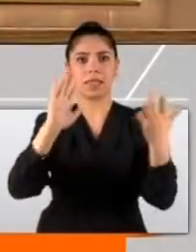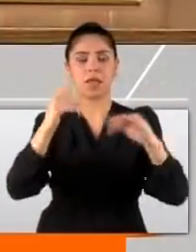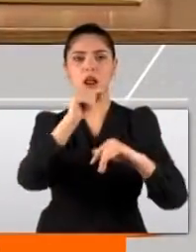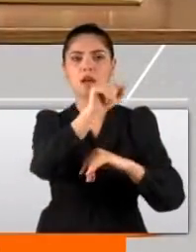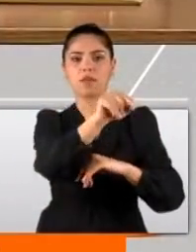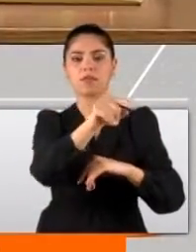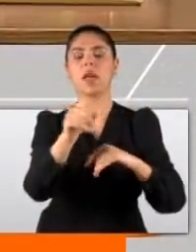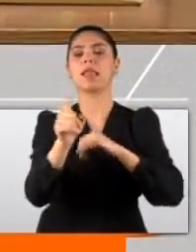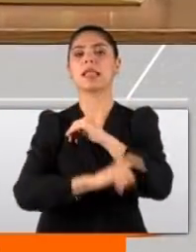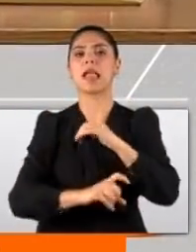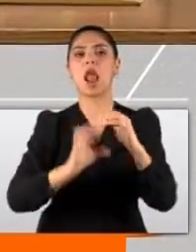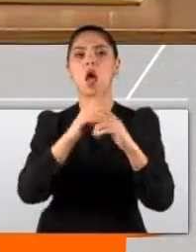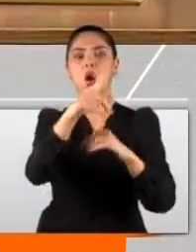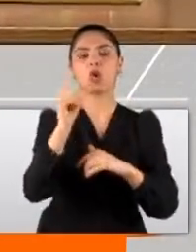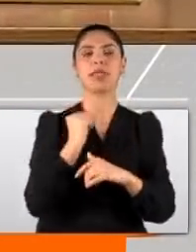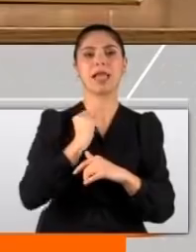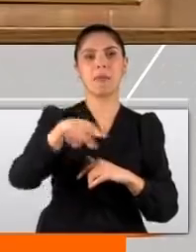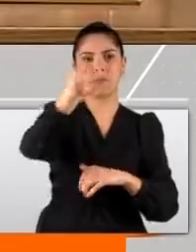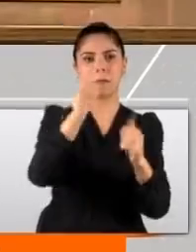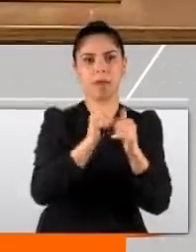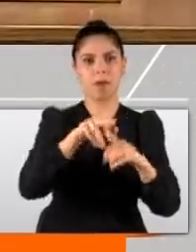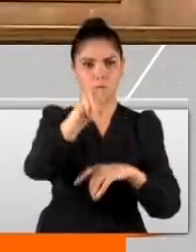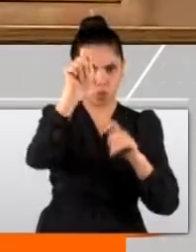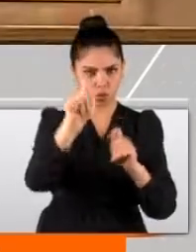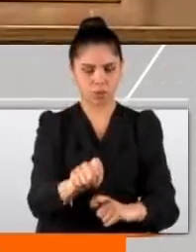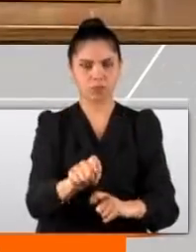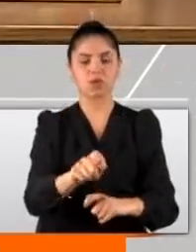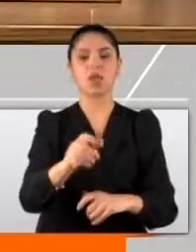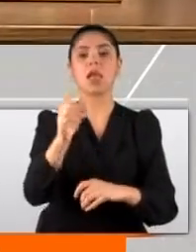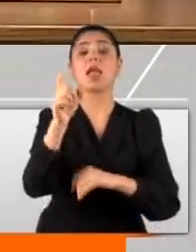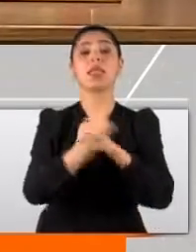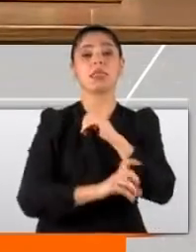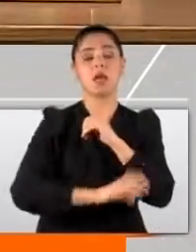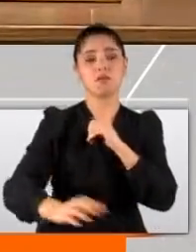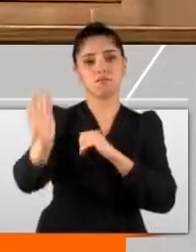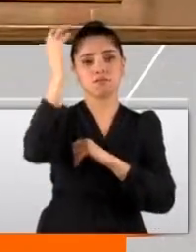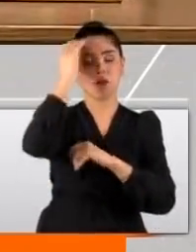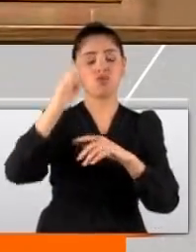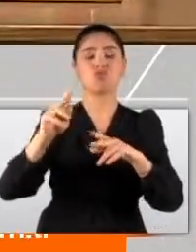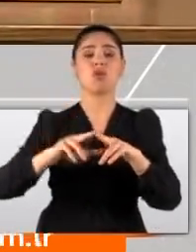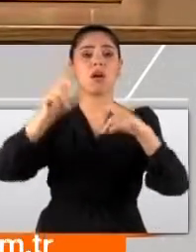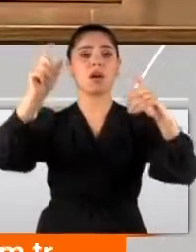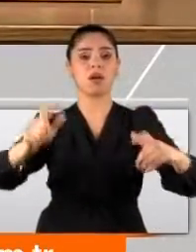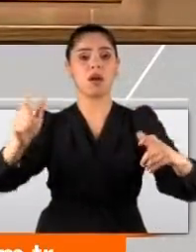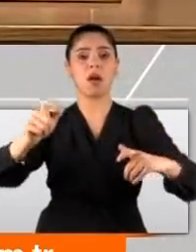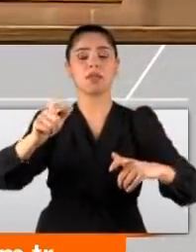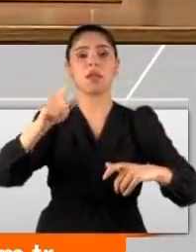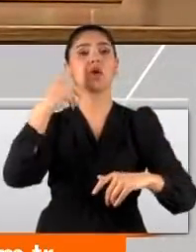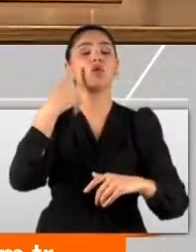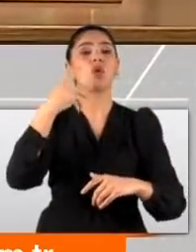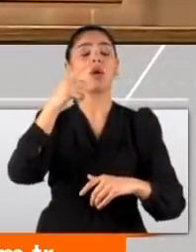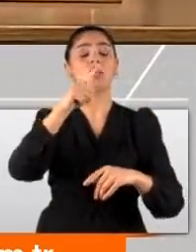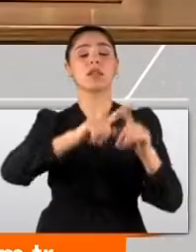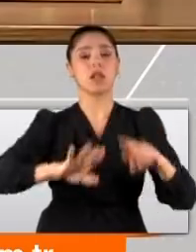örgütünün temsilcileriyle yürüyüşler yapacaksın. Terörist başı Kandil'den Bay Kemal'e selam verecek.